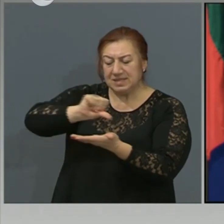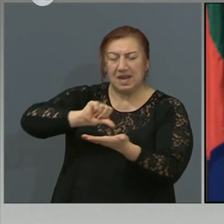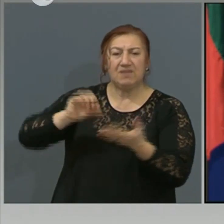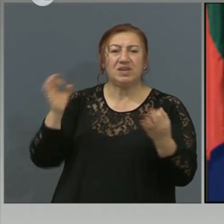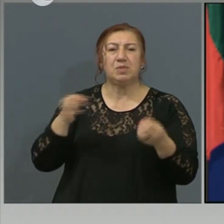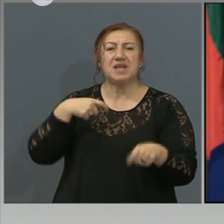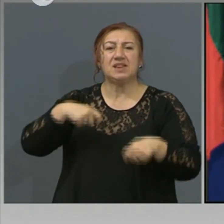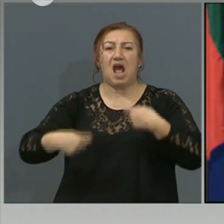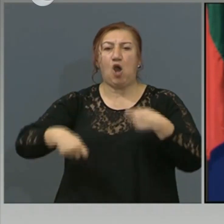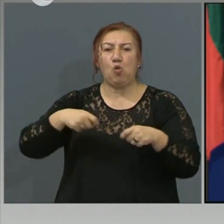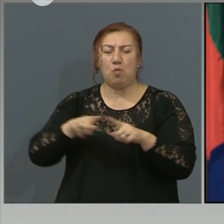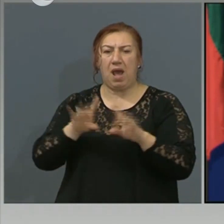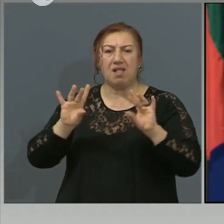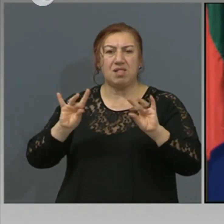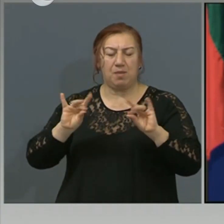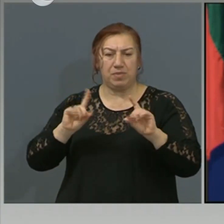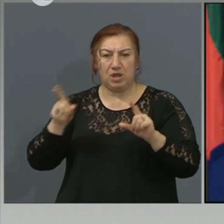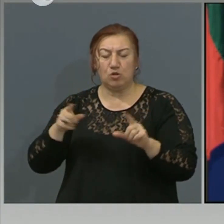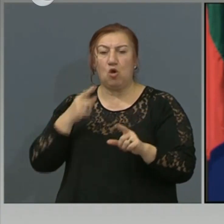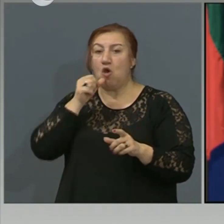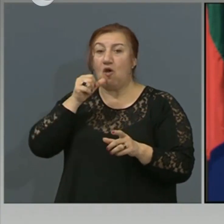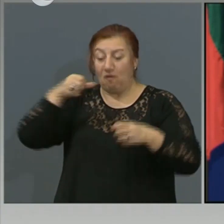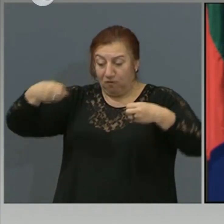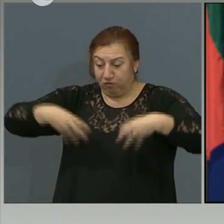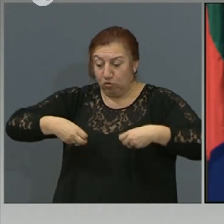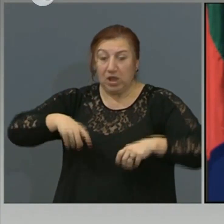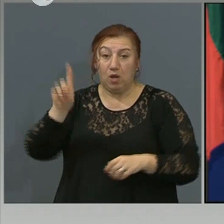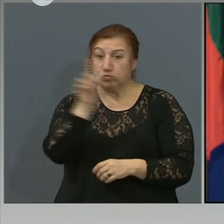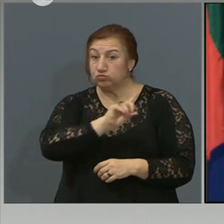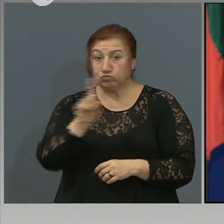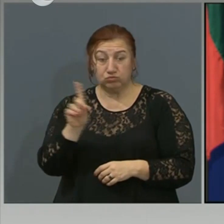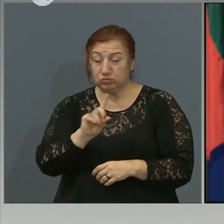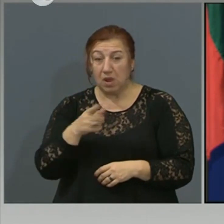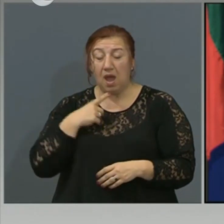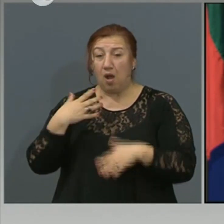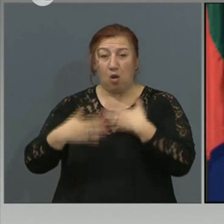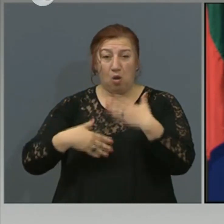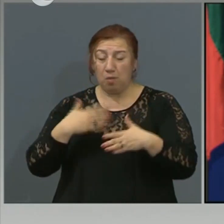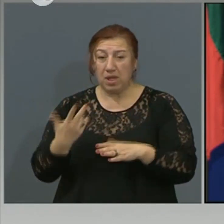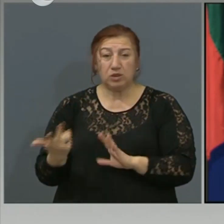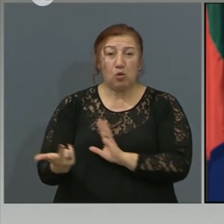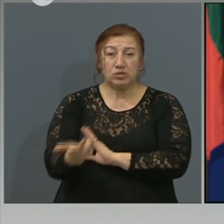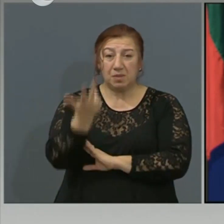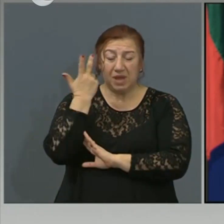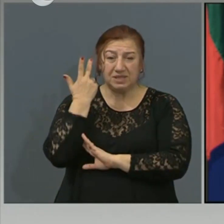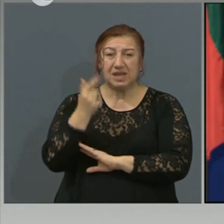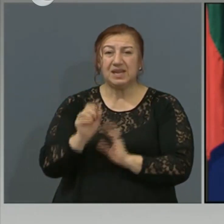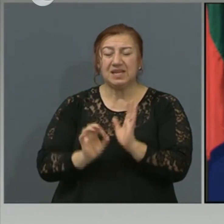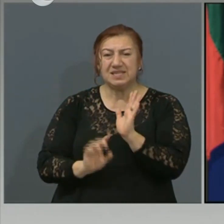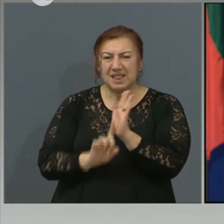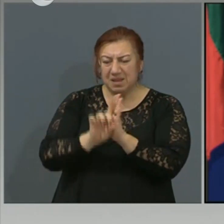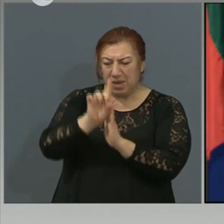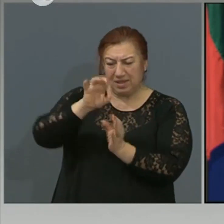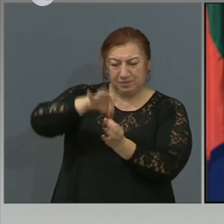което ги прави водонепропускливи и всъщност ако плъта е 18 хиляди сантиметра воден стълб, най-високото ни